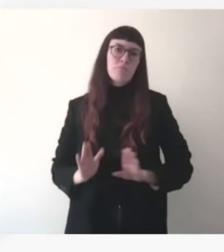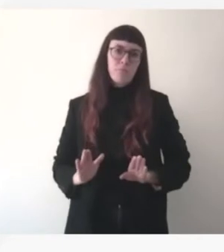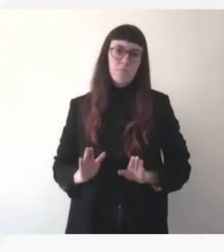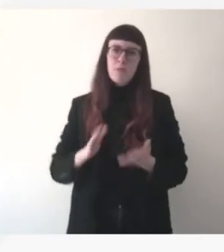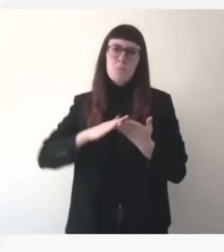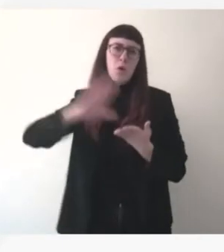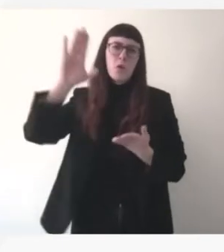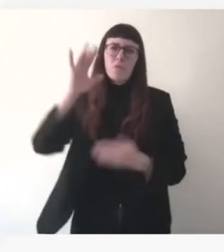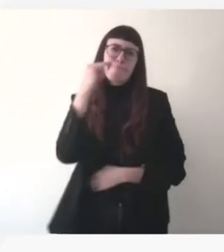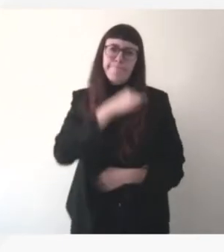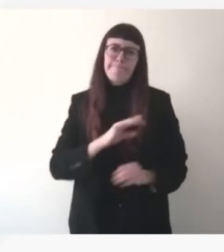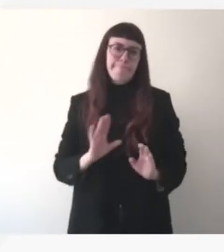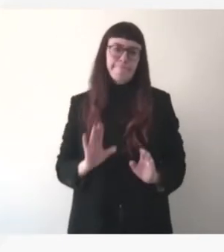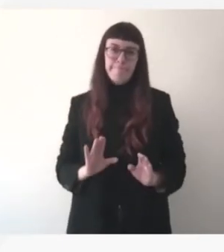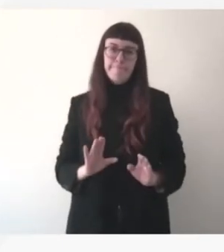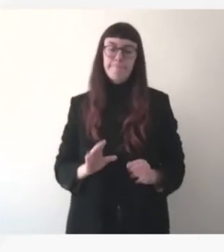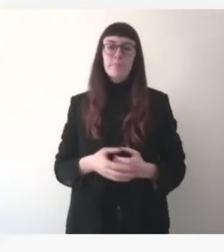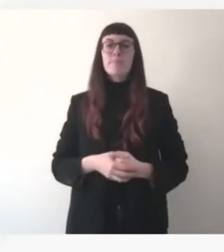cyber, en tout cas de résilience des réseaux,